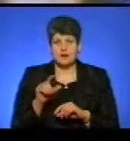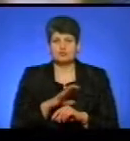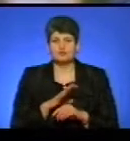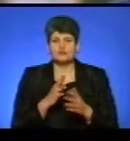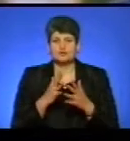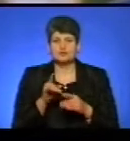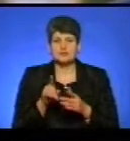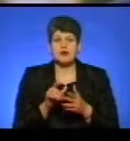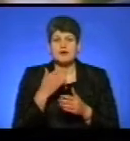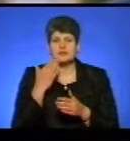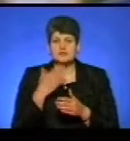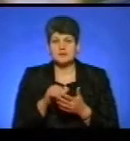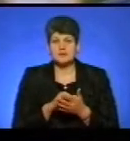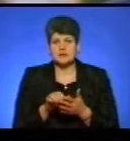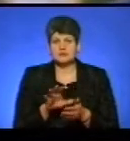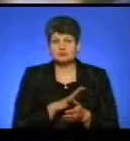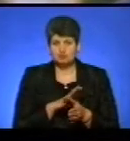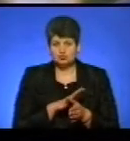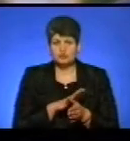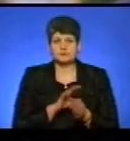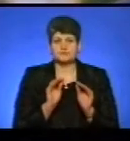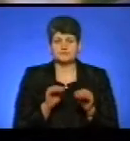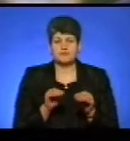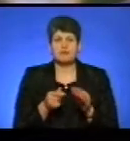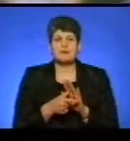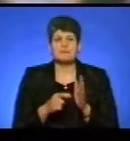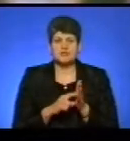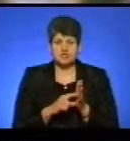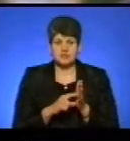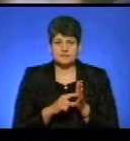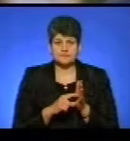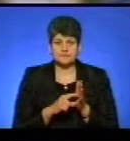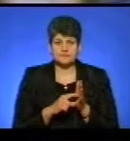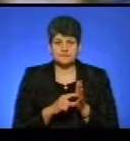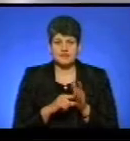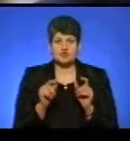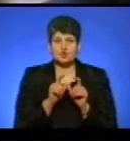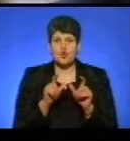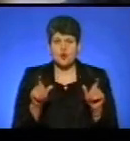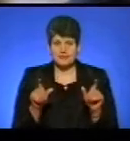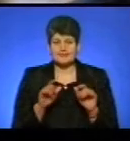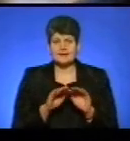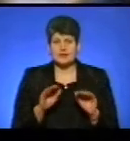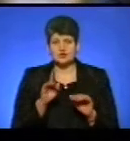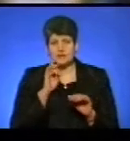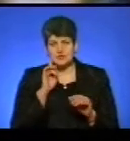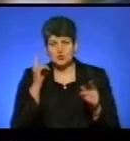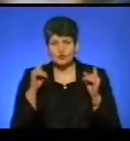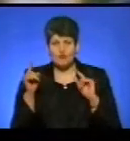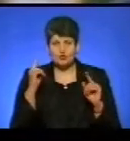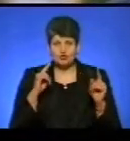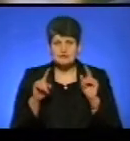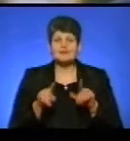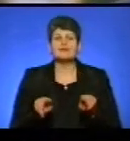агітаційні матеріали були розташовані безпосередньо в приміщенні школи дитячої та юнацької творчості,